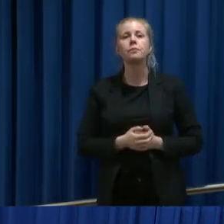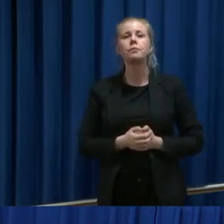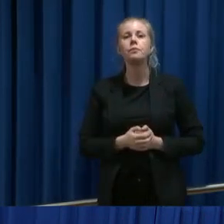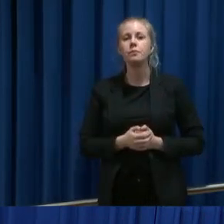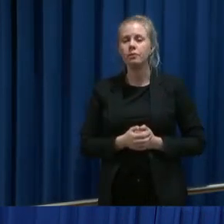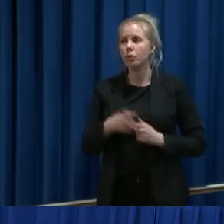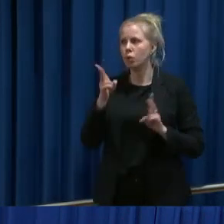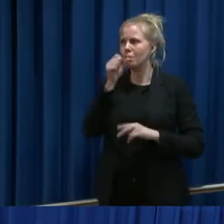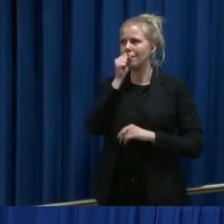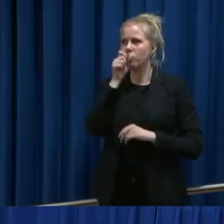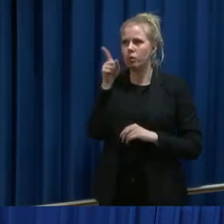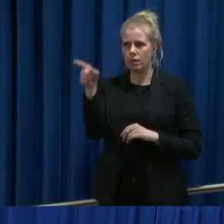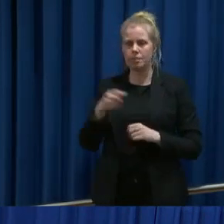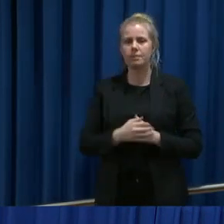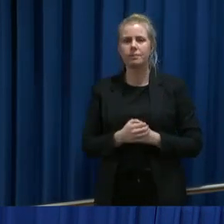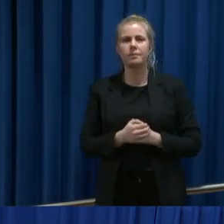Bruk den mikrofonen som står der borte.